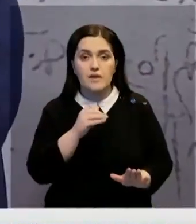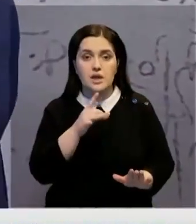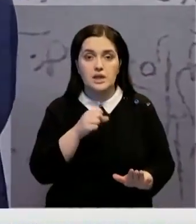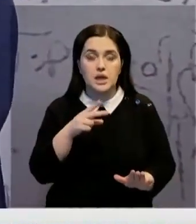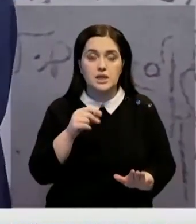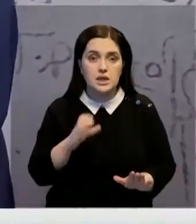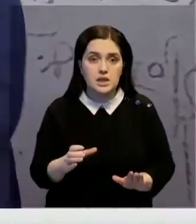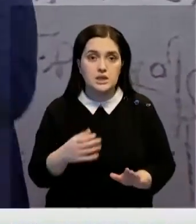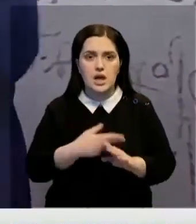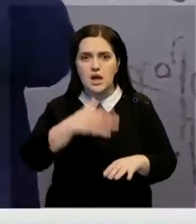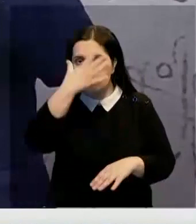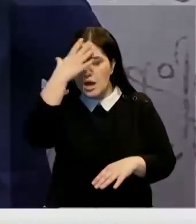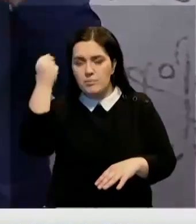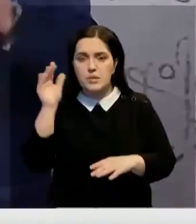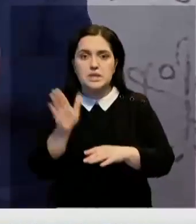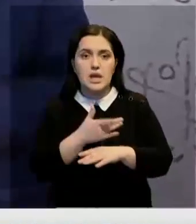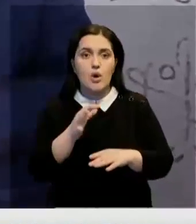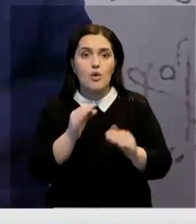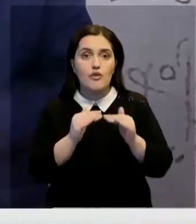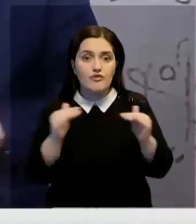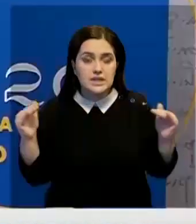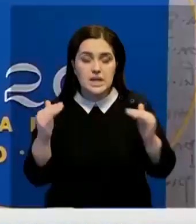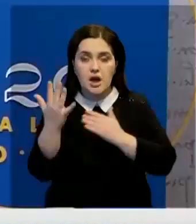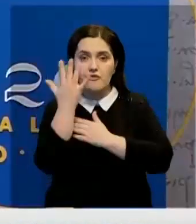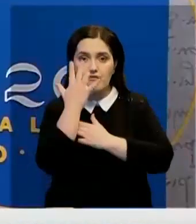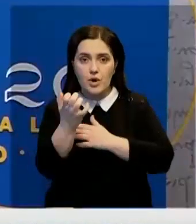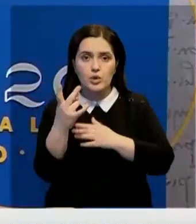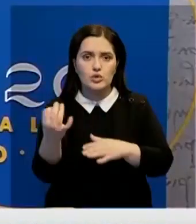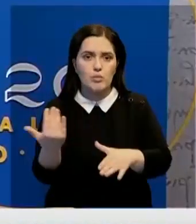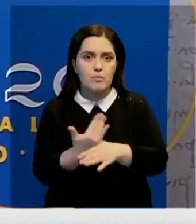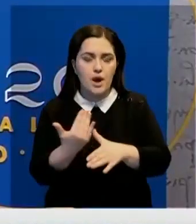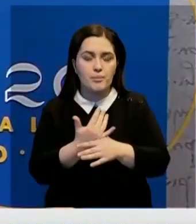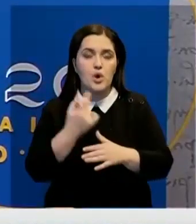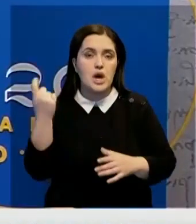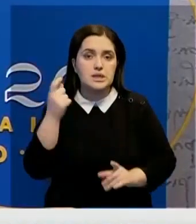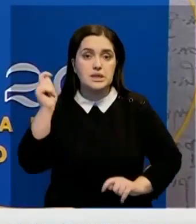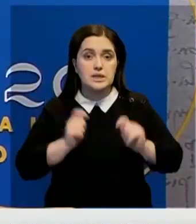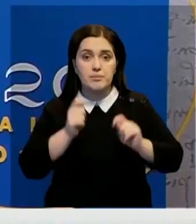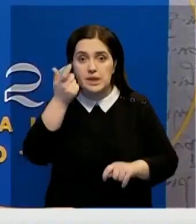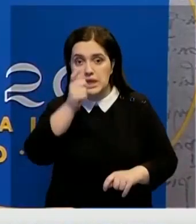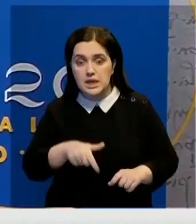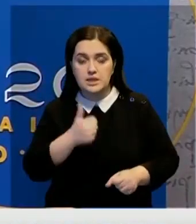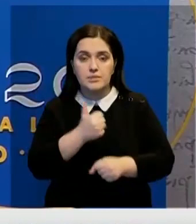снять для официального фотографирования. Но помог сориентироваться хозяин саммита – итальянский премьер.